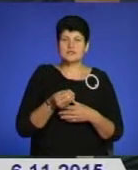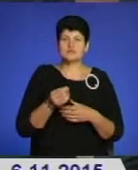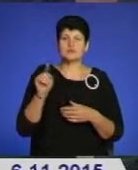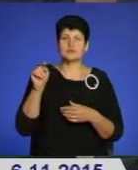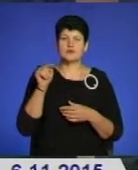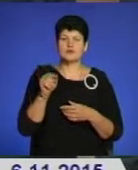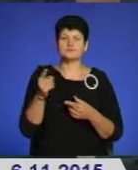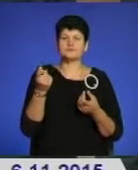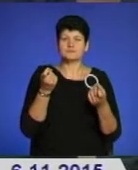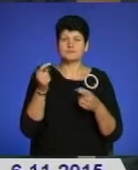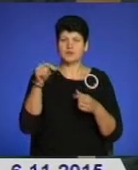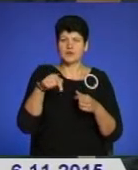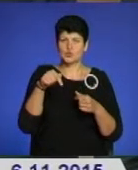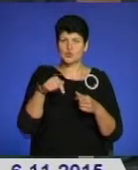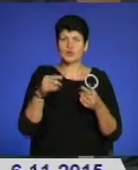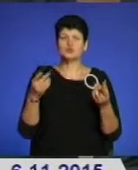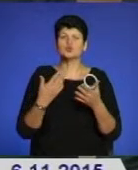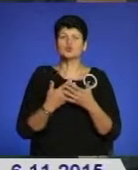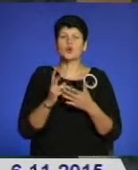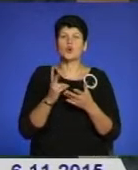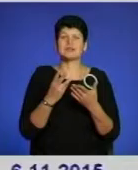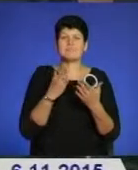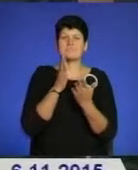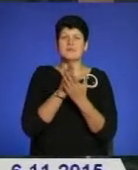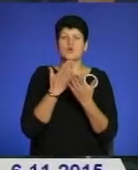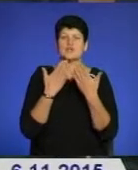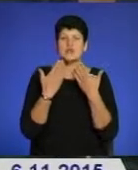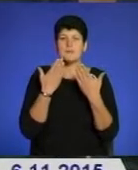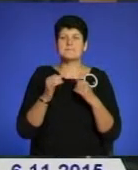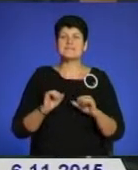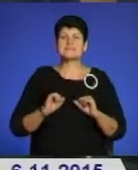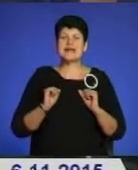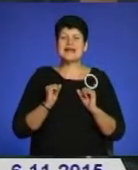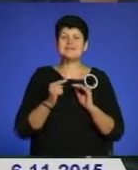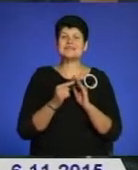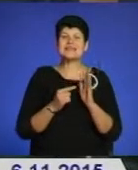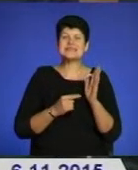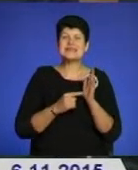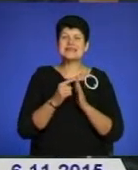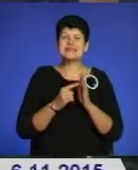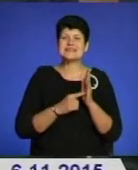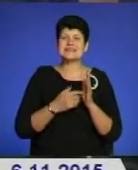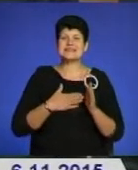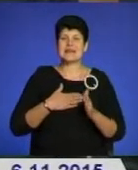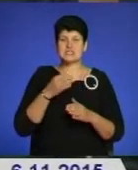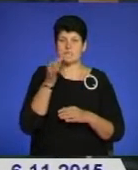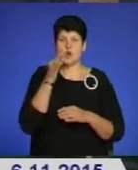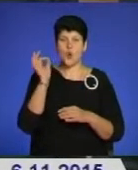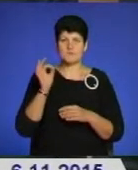привлікувати сюди, потрібен якийсь прямий діаліг. ми стараємося ділитися нашим опитом